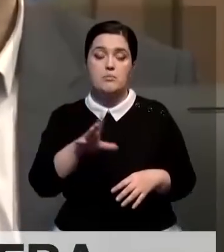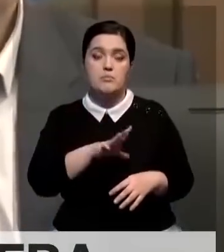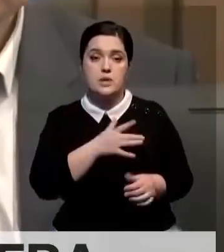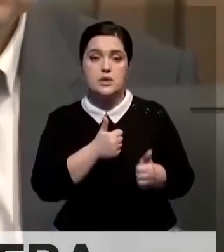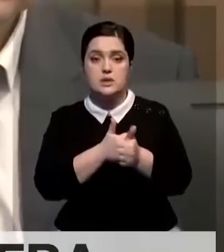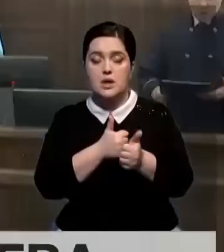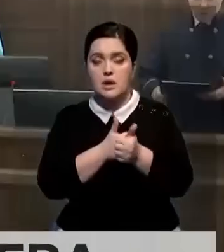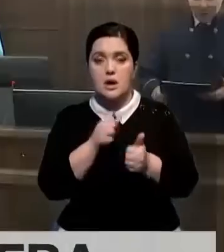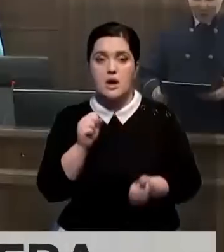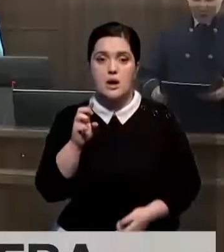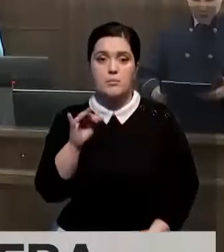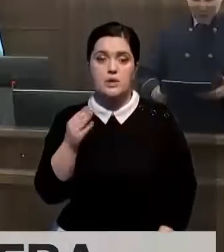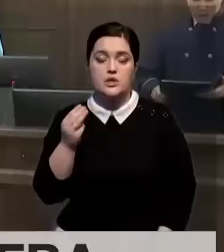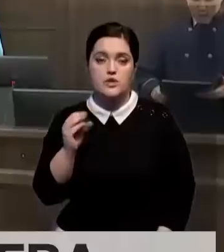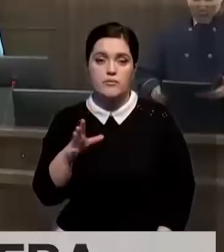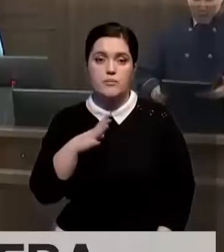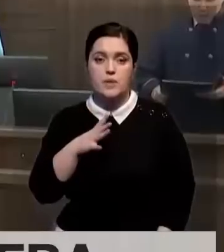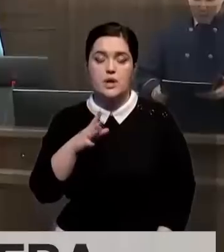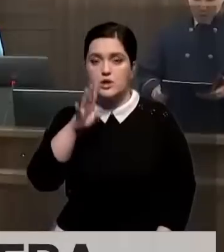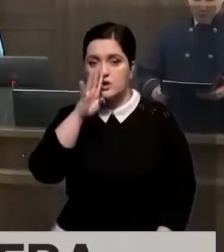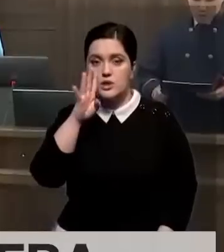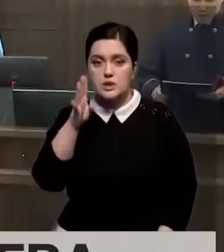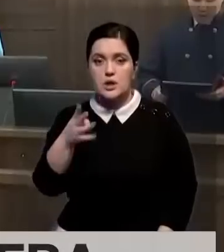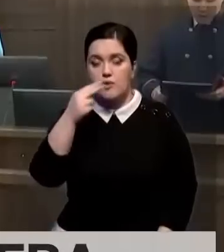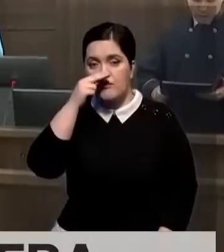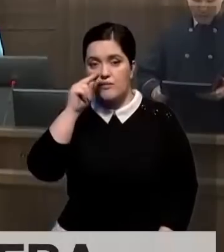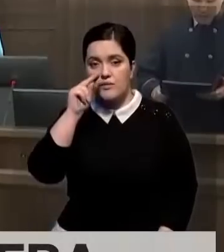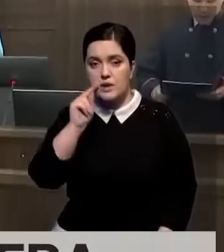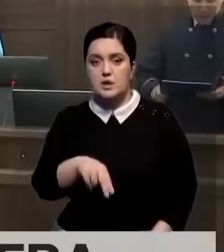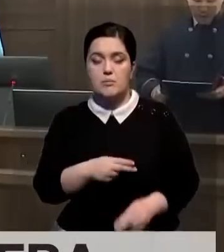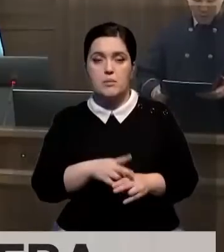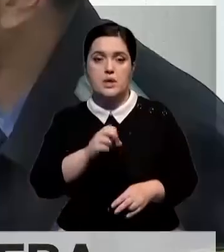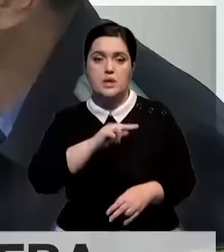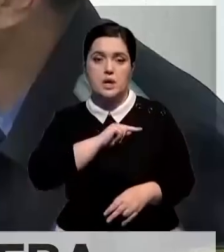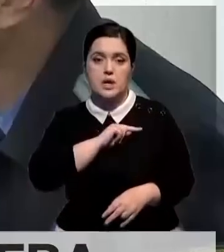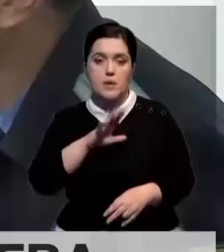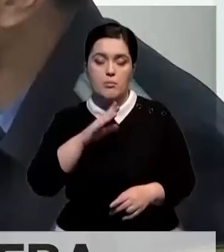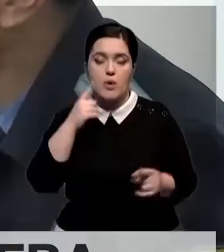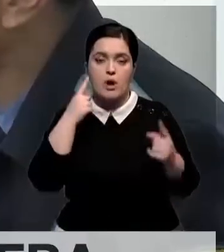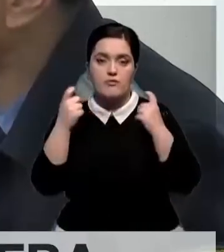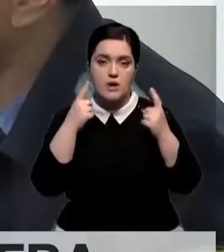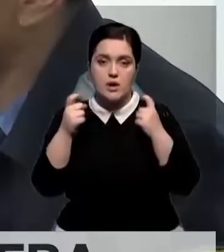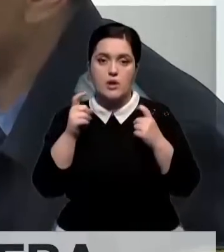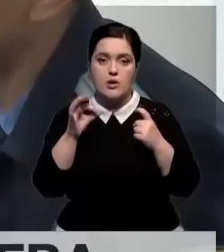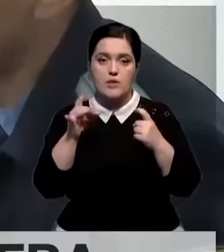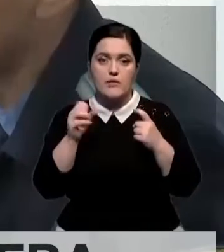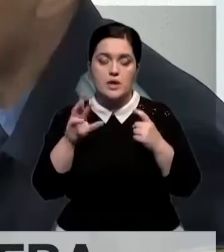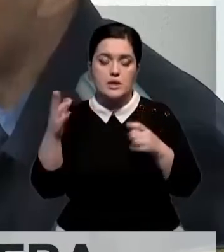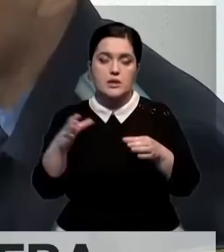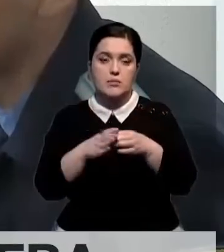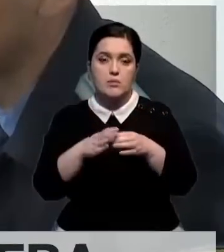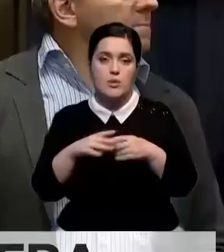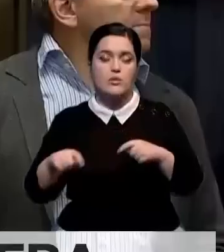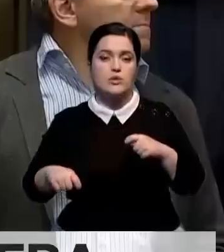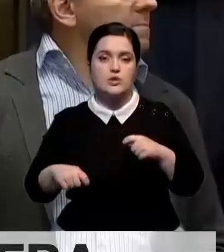заместителю Олжасу Абишеву суд назначил 4 года. Их обвинили в приемке нерабочей платформы информатизации у хорватской компании. Ущерб